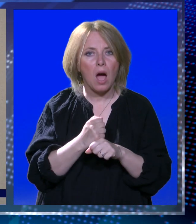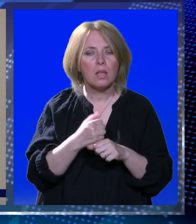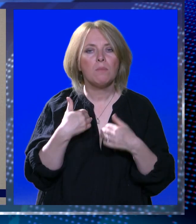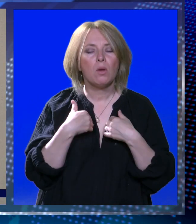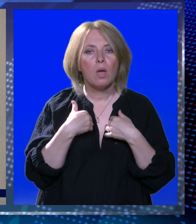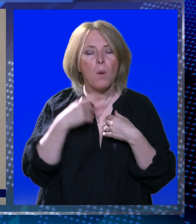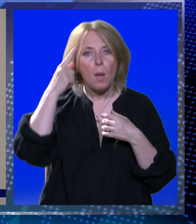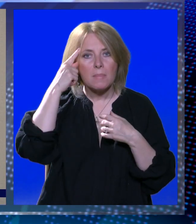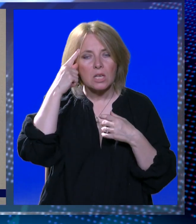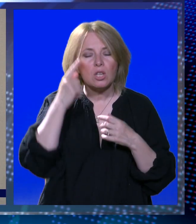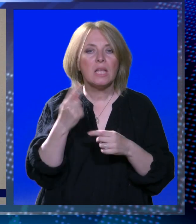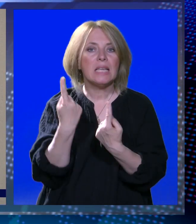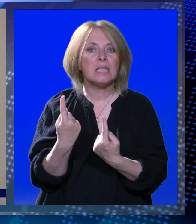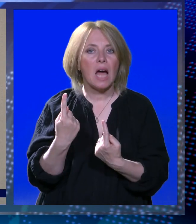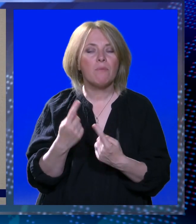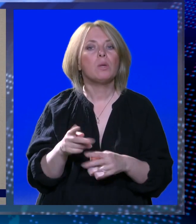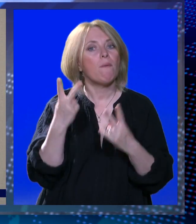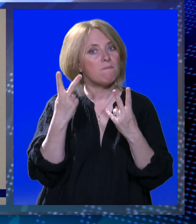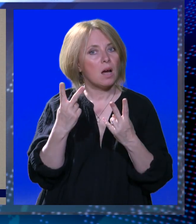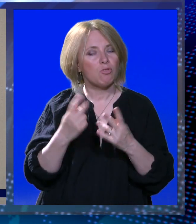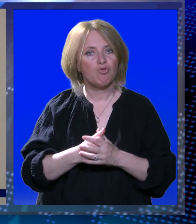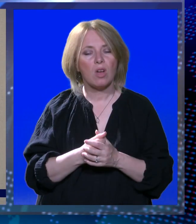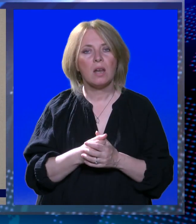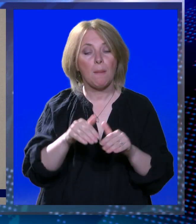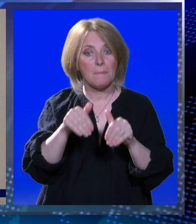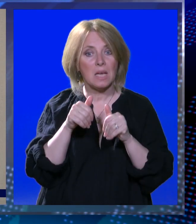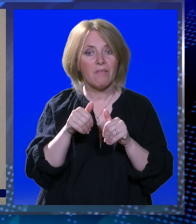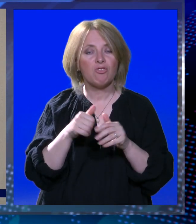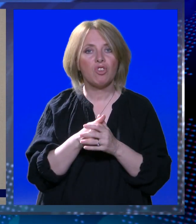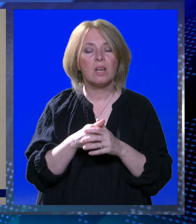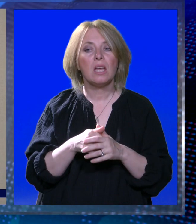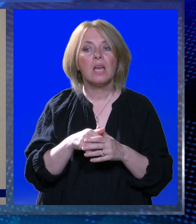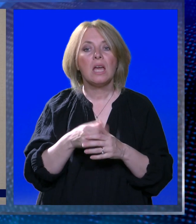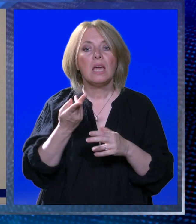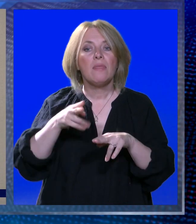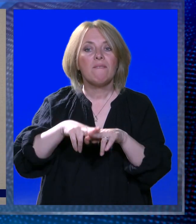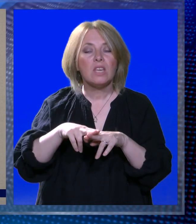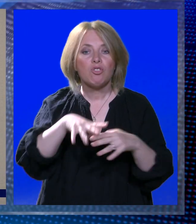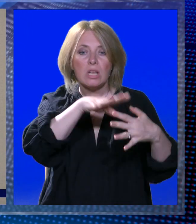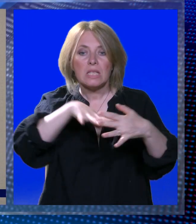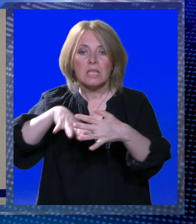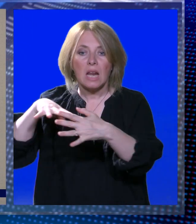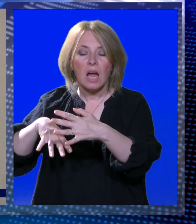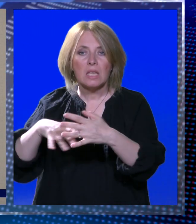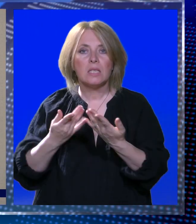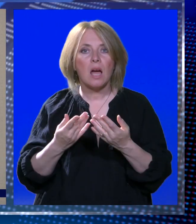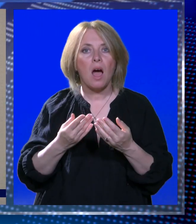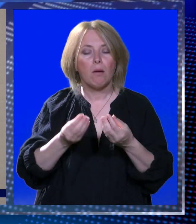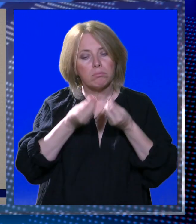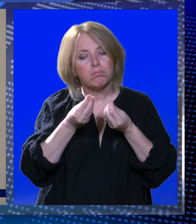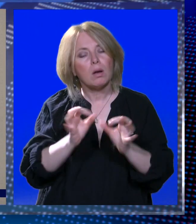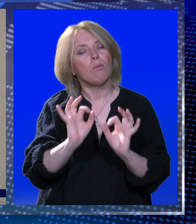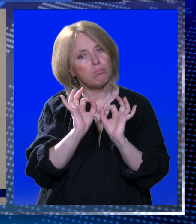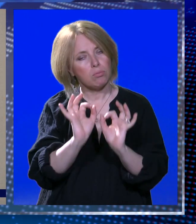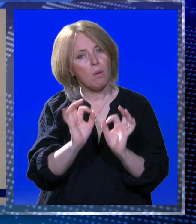onda je moje mišljenje i stav bio i tekako vjerodostojno prihvaćen i na više stranica tumačen kao ispravan stav